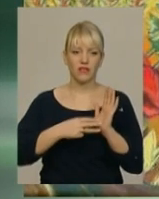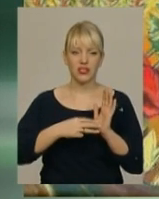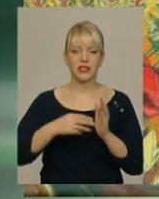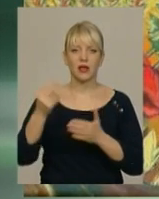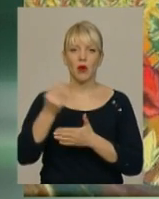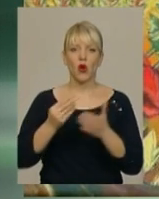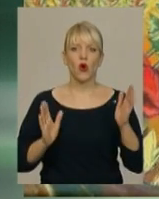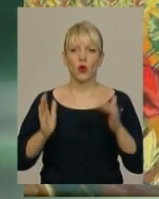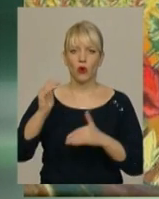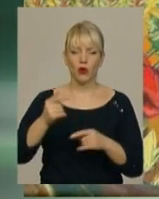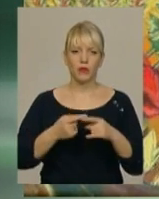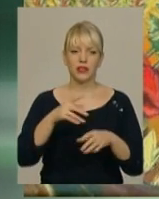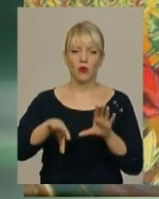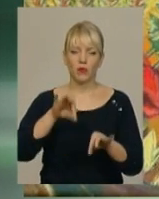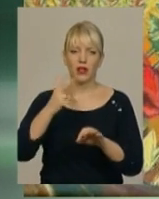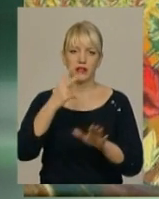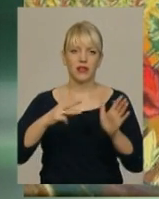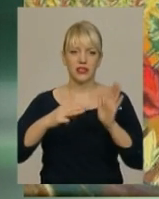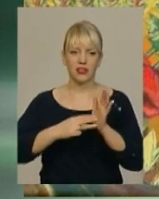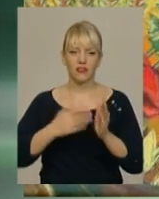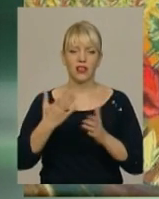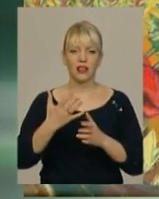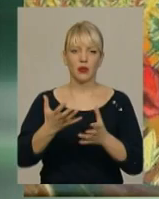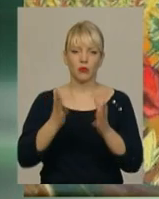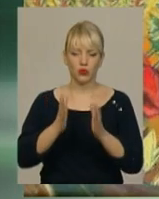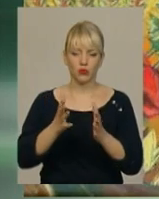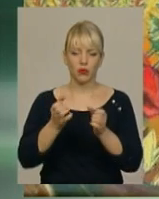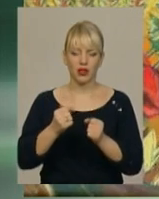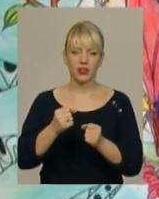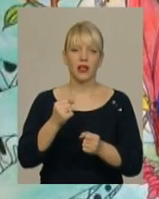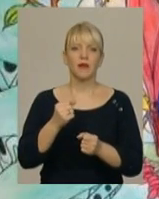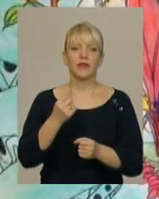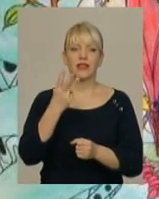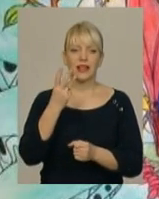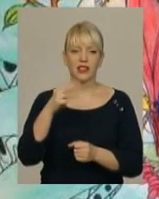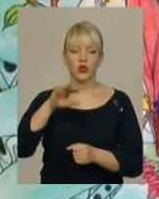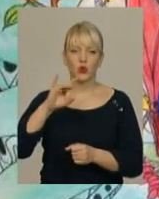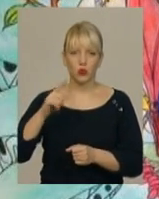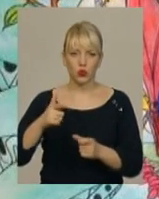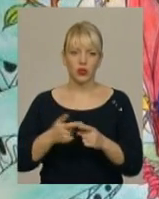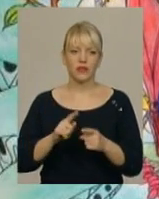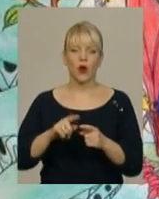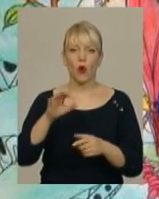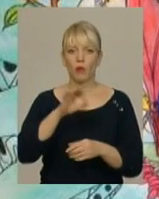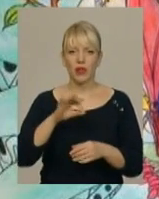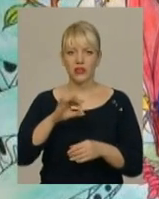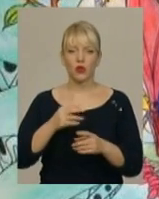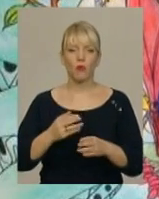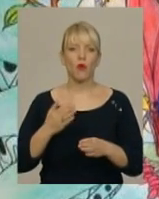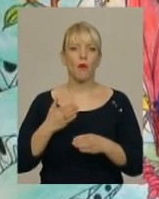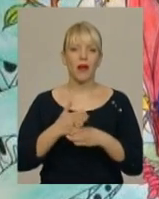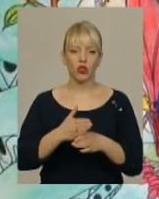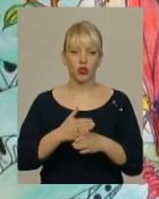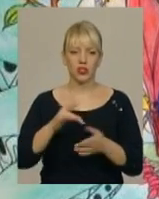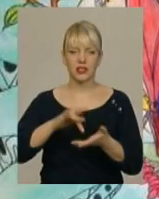обрало 28, які боротимуться за перемогу у третьому турі. Він проходитиме в обласному науково-методичному центрі культури і мистецтв